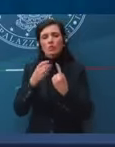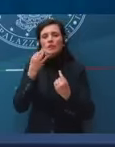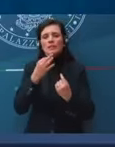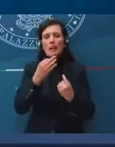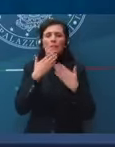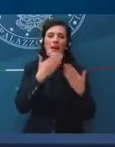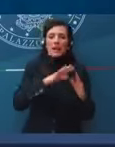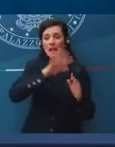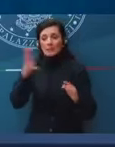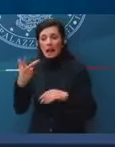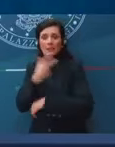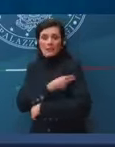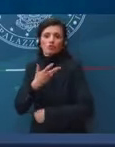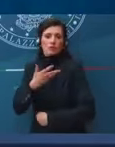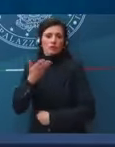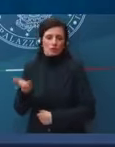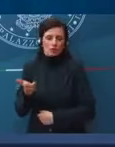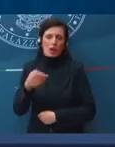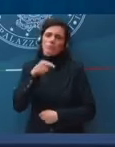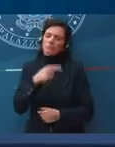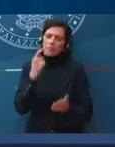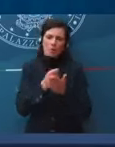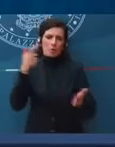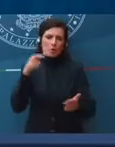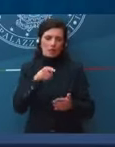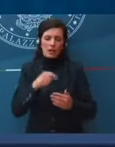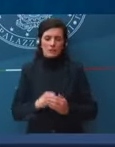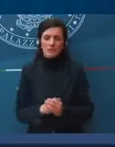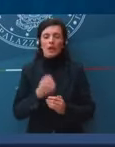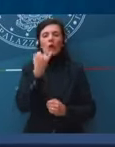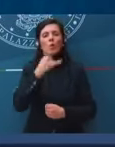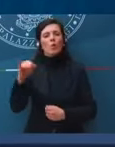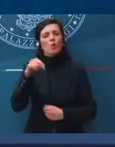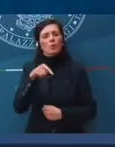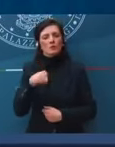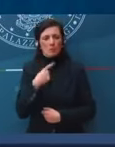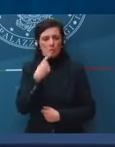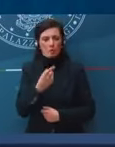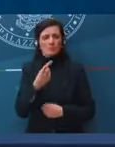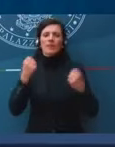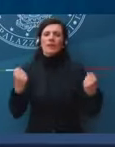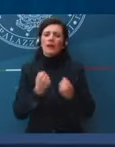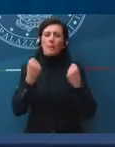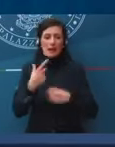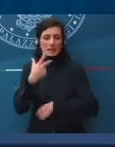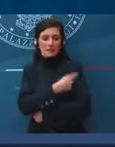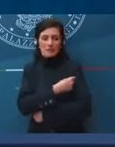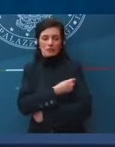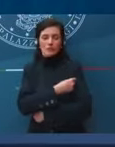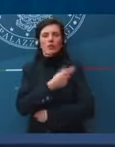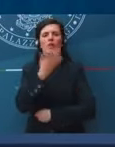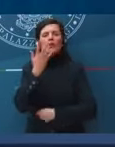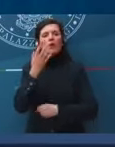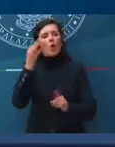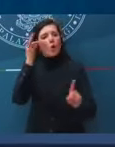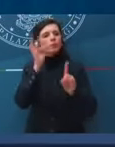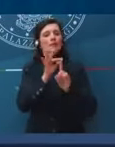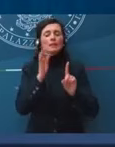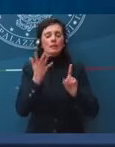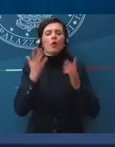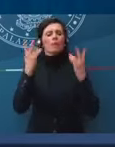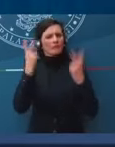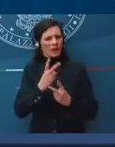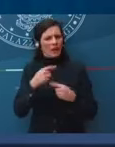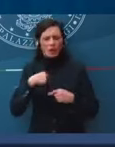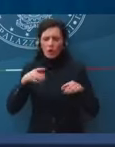vaccini. questo è importante. Un'ultima parola sulla campagna di vaccinazione. L'obiettivo è arrivare a metà aprile. Dunque, noi siamo partiti